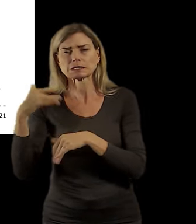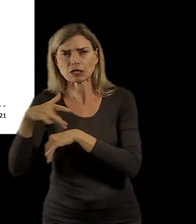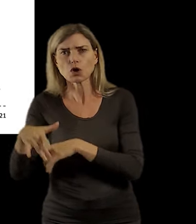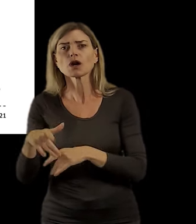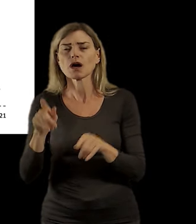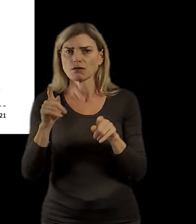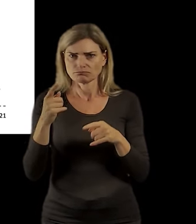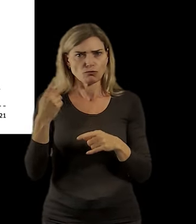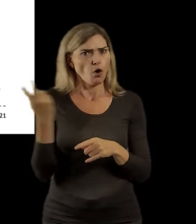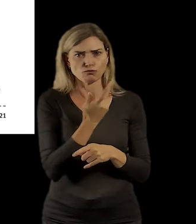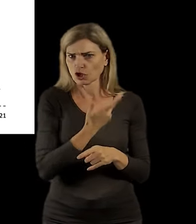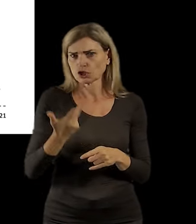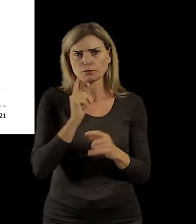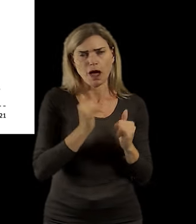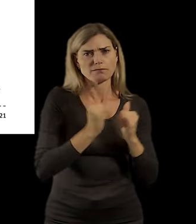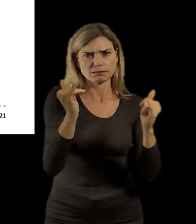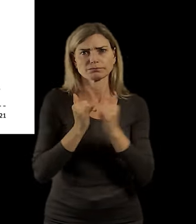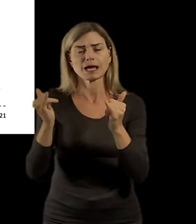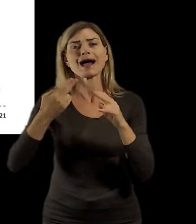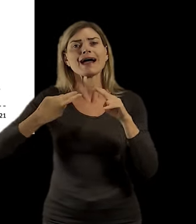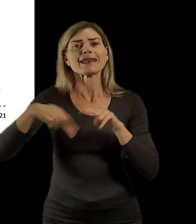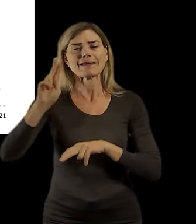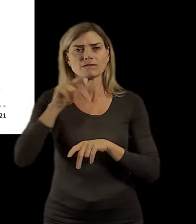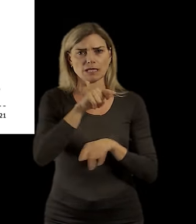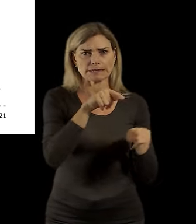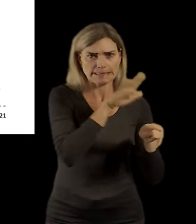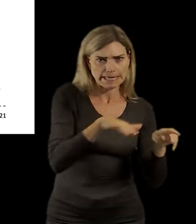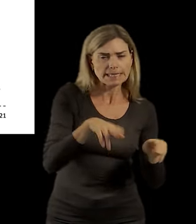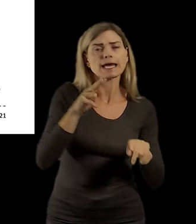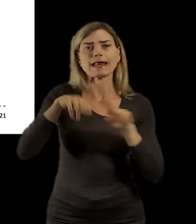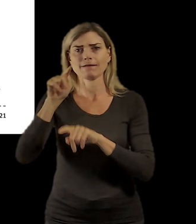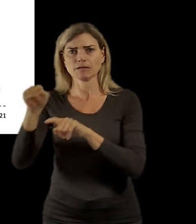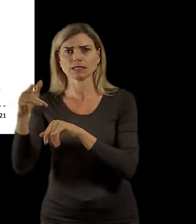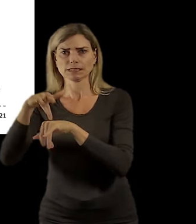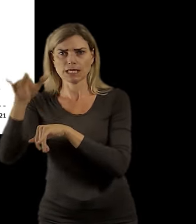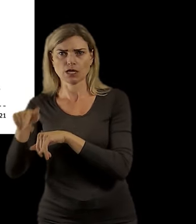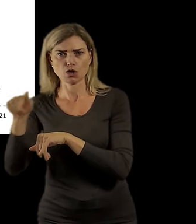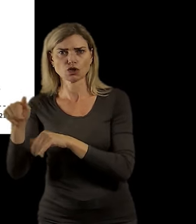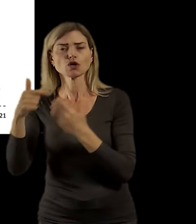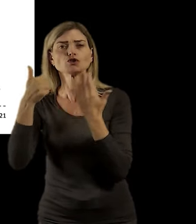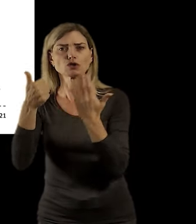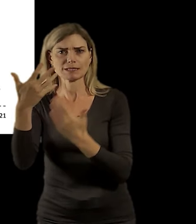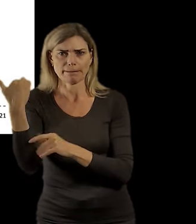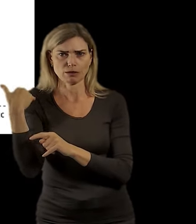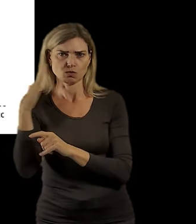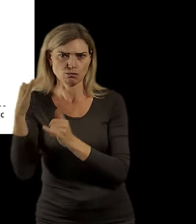hodně dynamicky ta dětská složka a ta složka, řekněme, starších obyvatel 65 let.